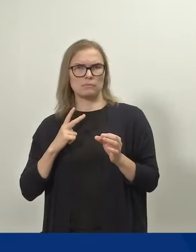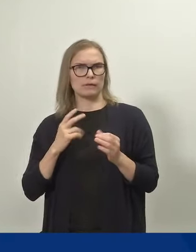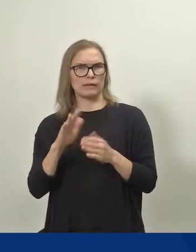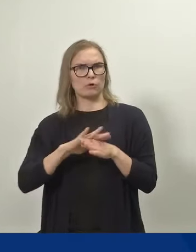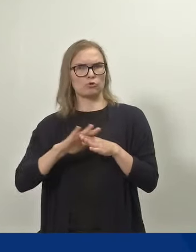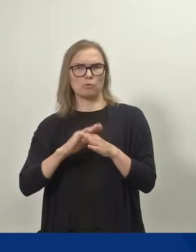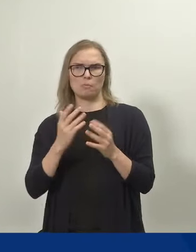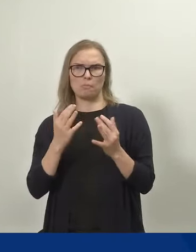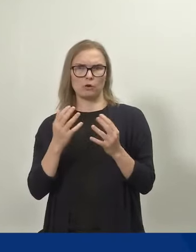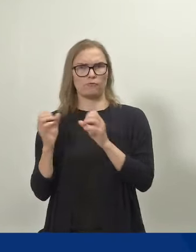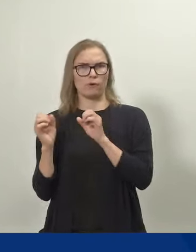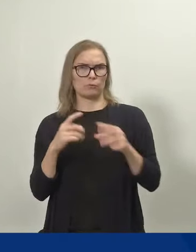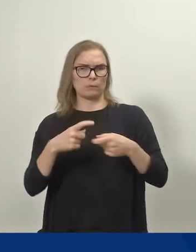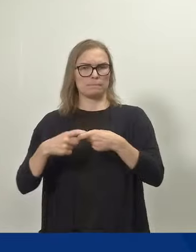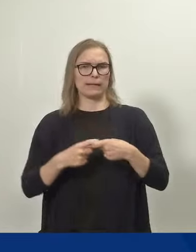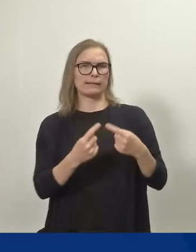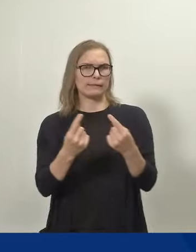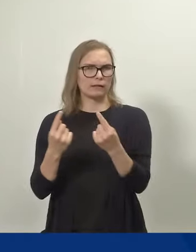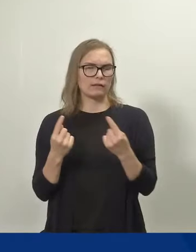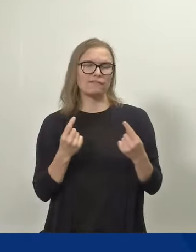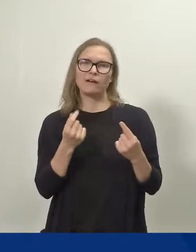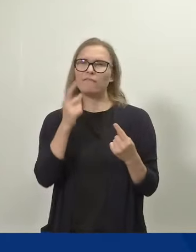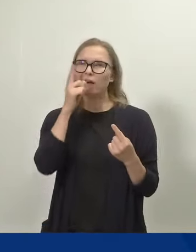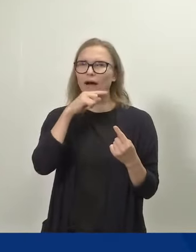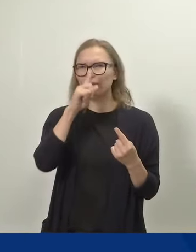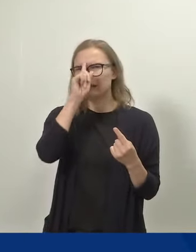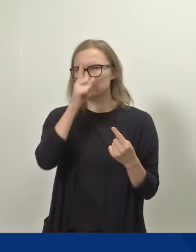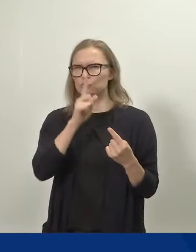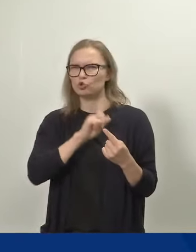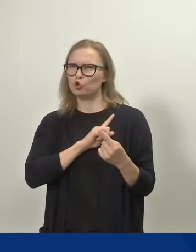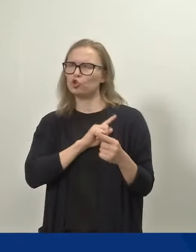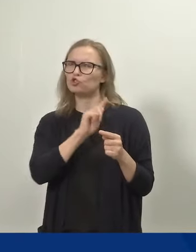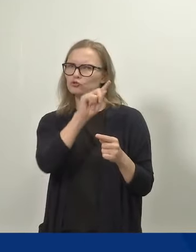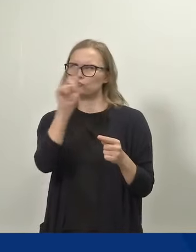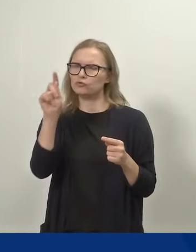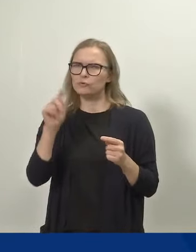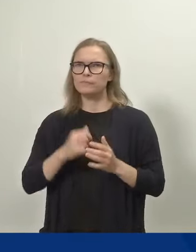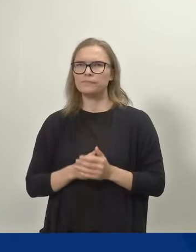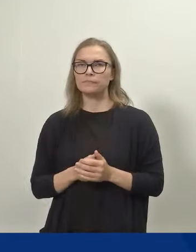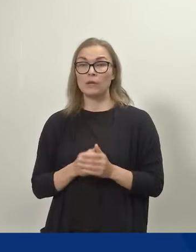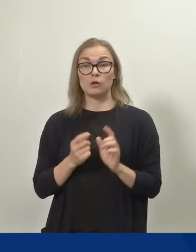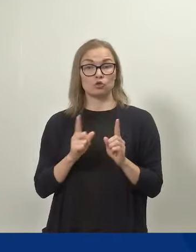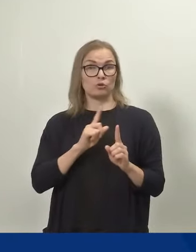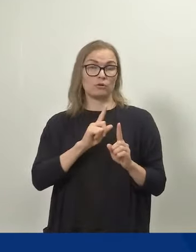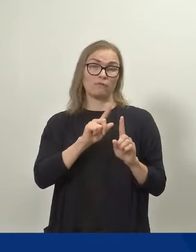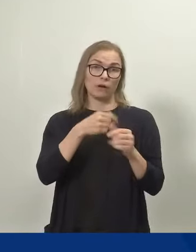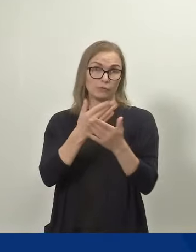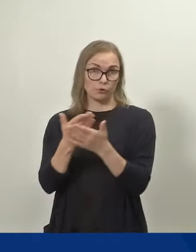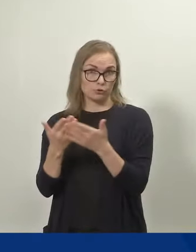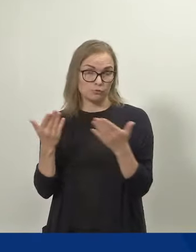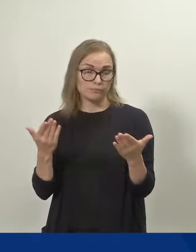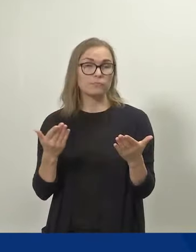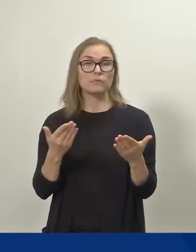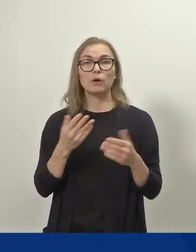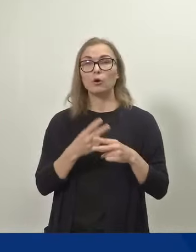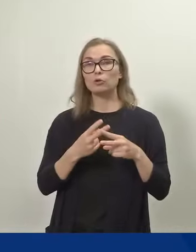kokonaista taloudelliseen tilanteeseen. Jos vaihtoehtona on esimerkiksi se, että äiti jää